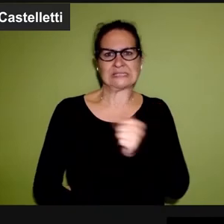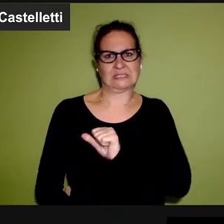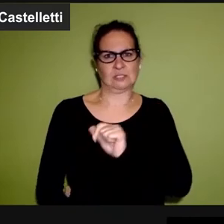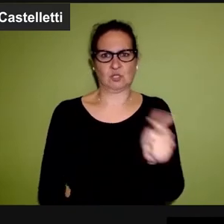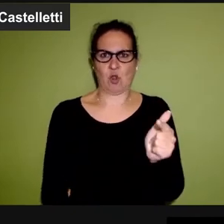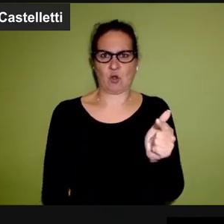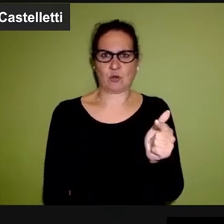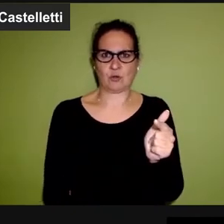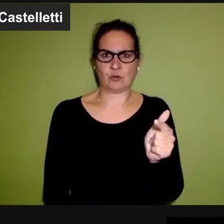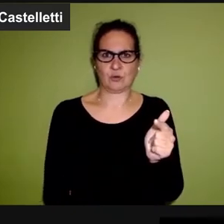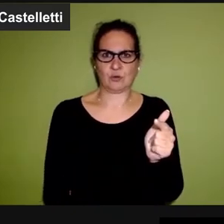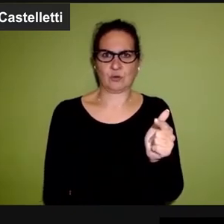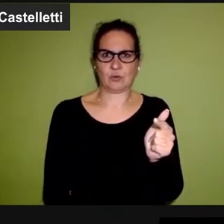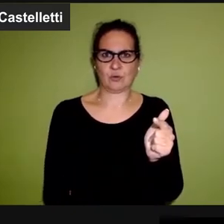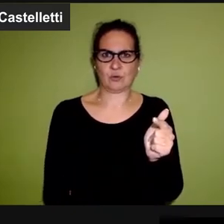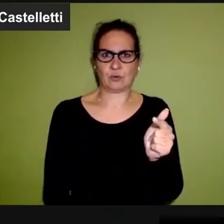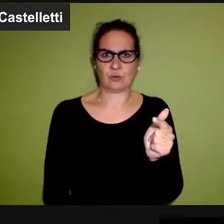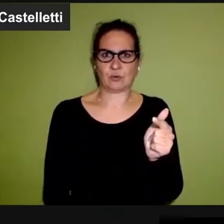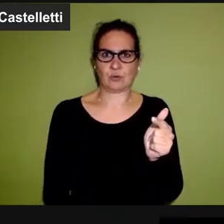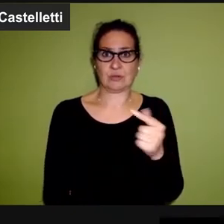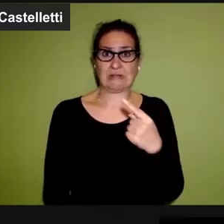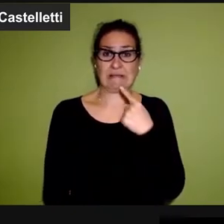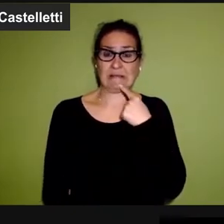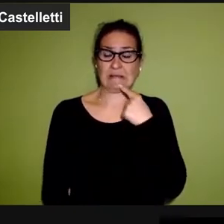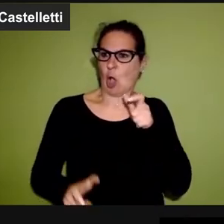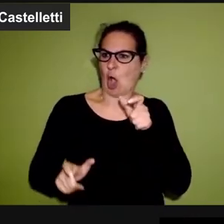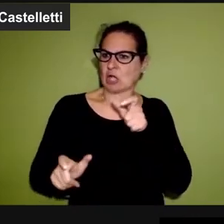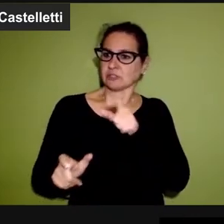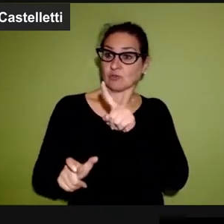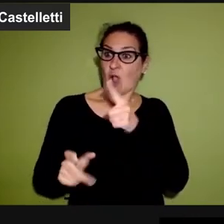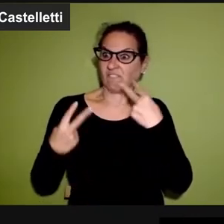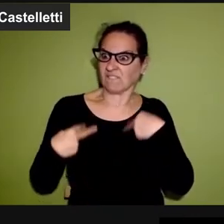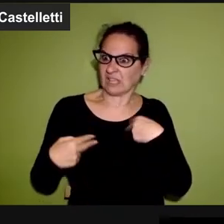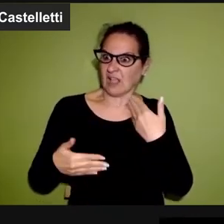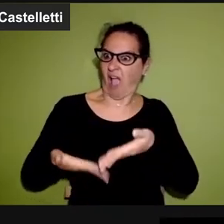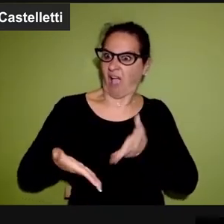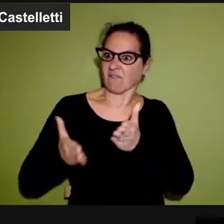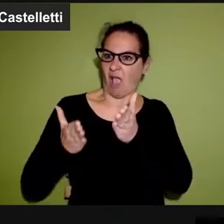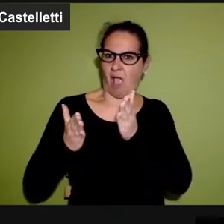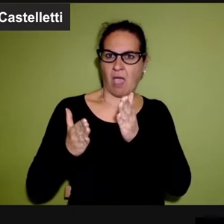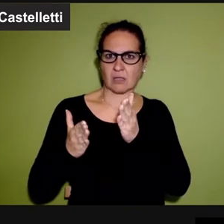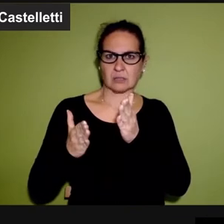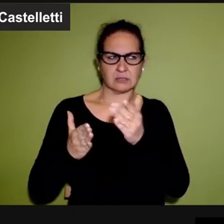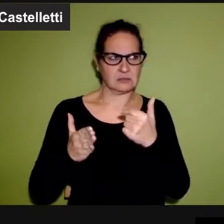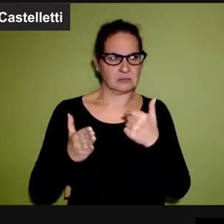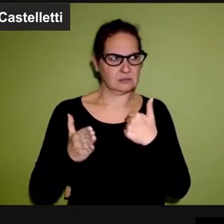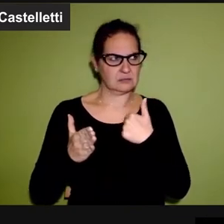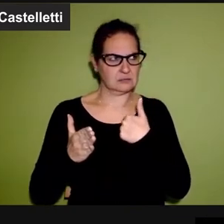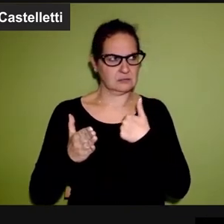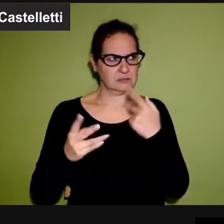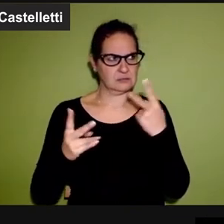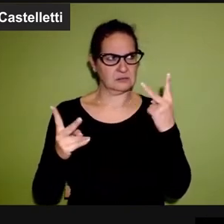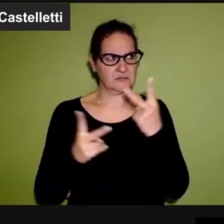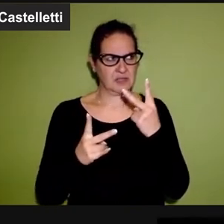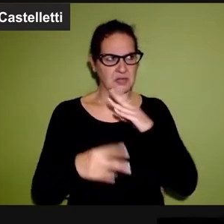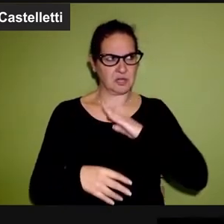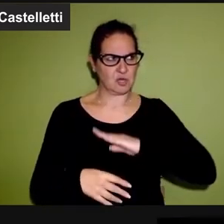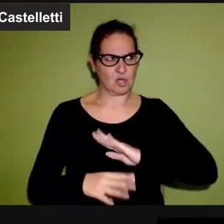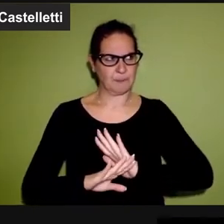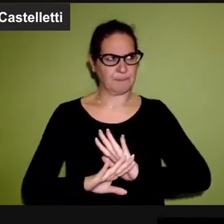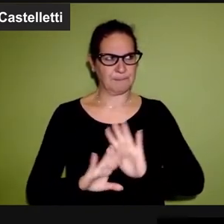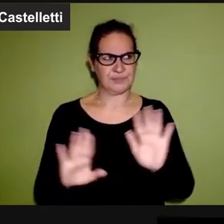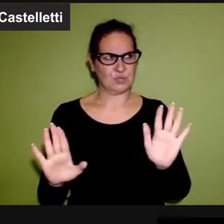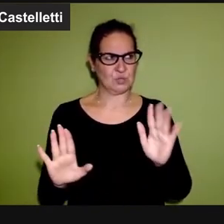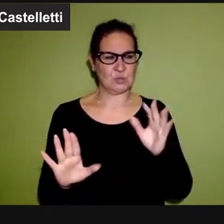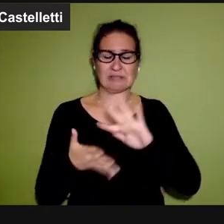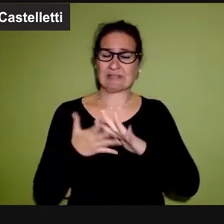se è sopportabile o insopportabile e chi lo costringe a viverla quando la persona che